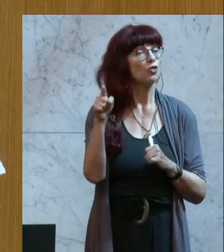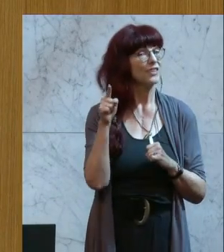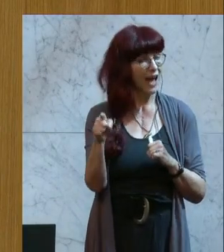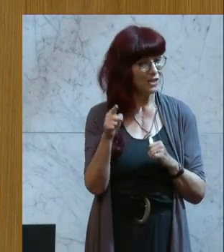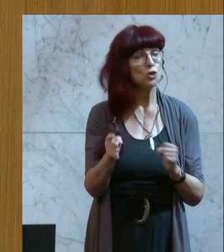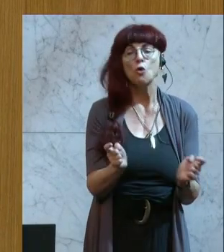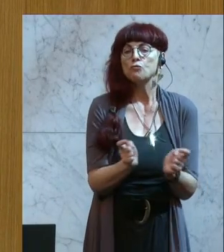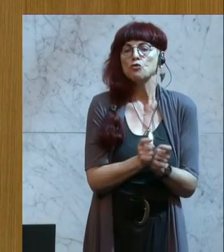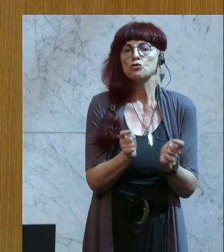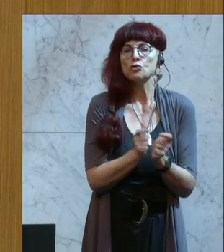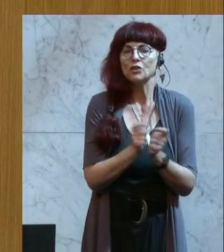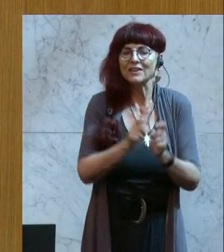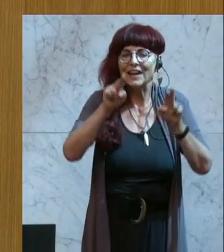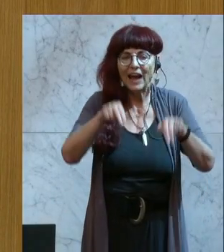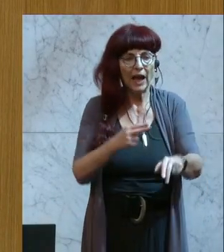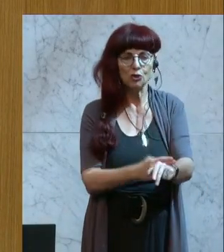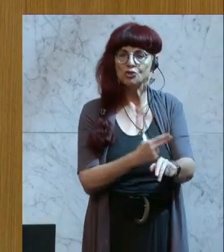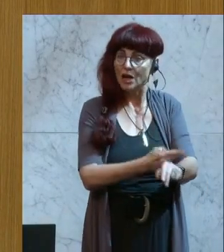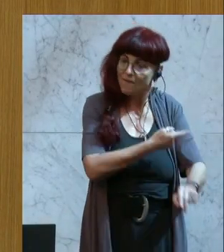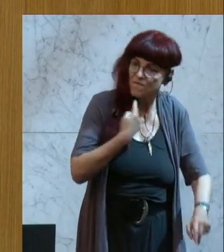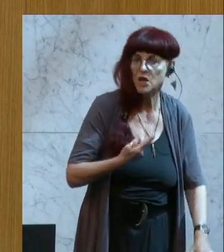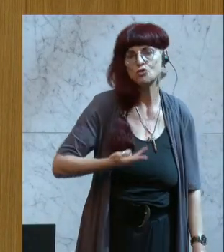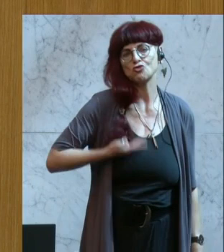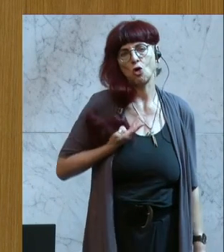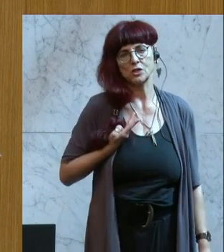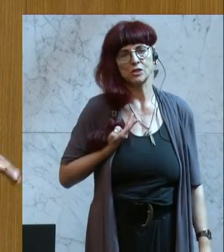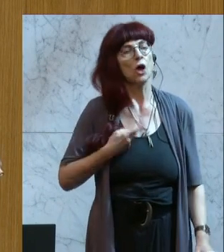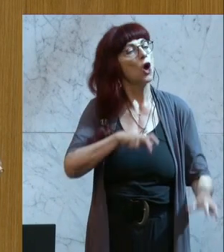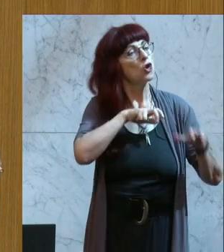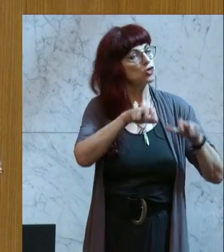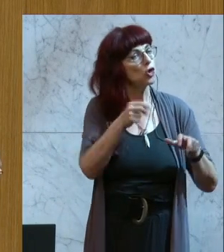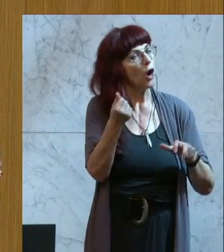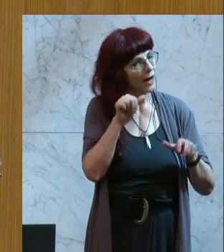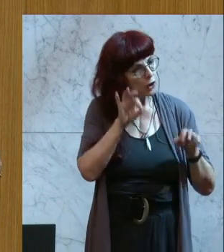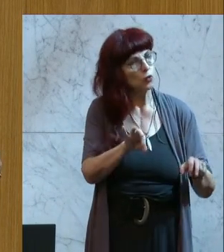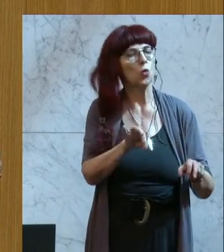haben. Das ist alles sehr gut investiertes Steuergeld, meine lieben Damen und Herren.